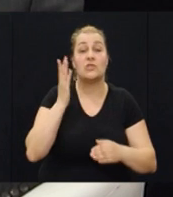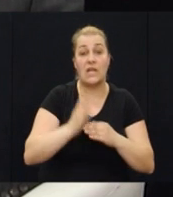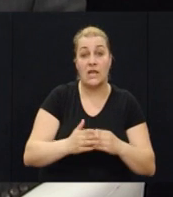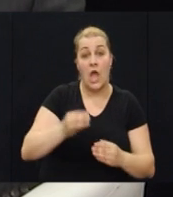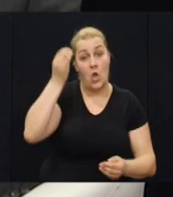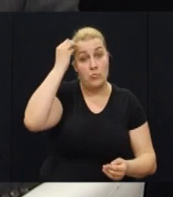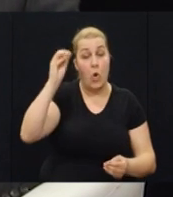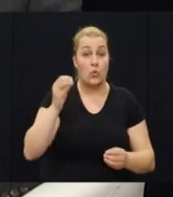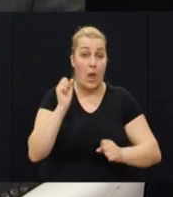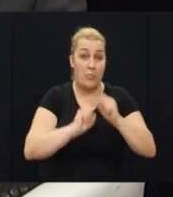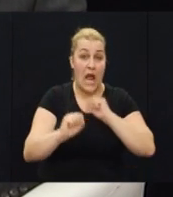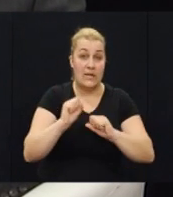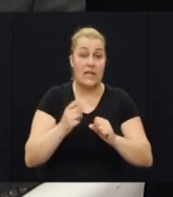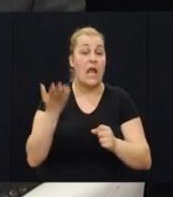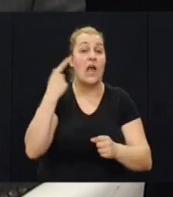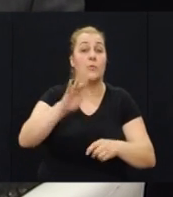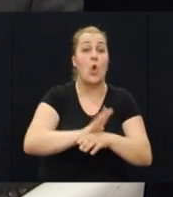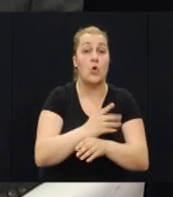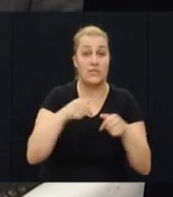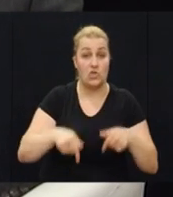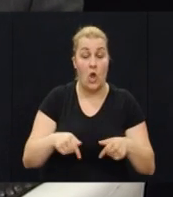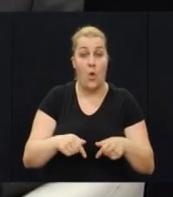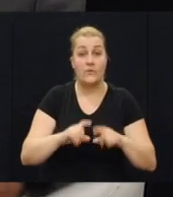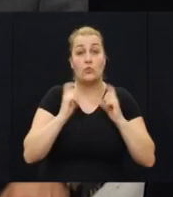kraj poruka braniteljima osjeća ovdje u studiju televizije Adran